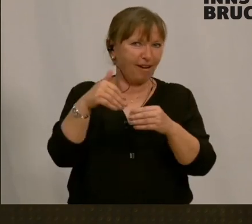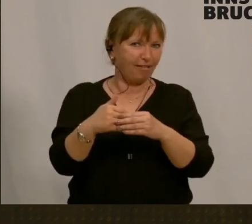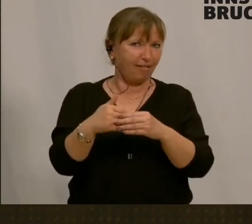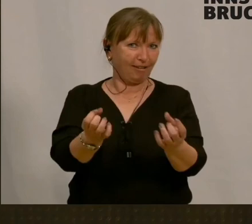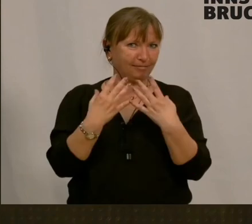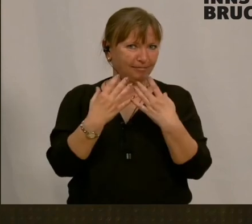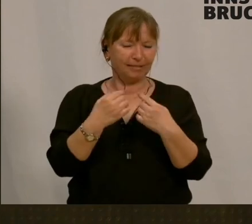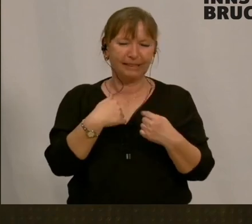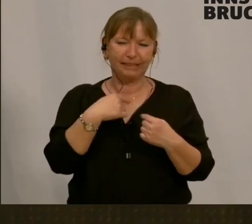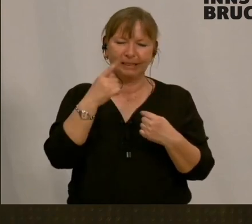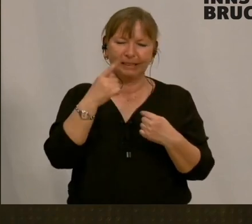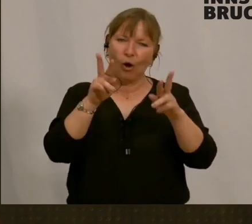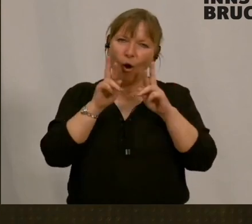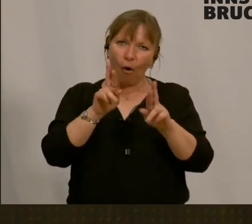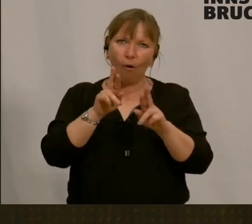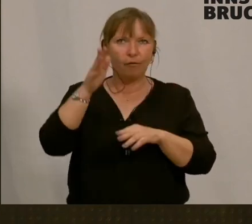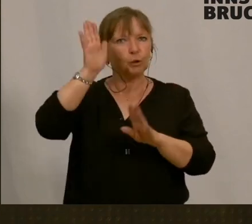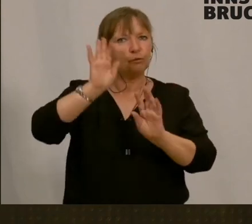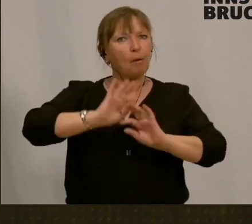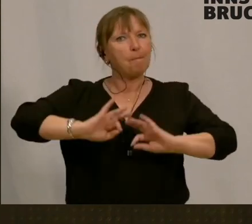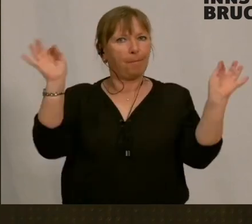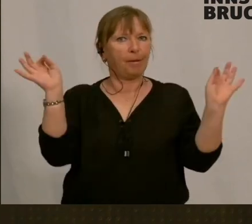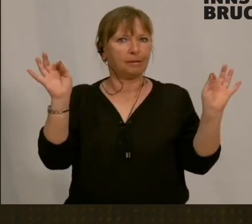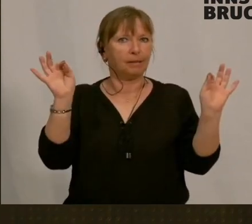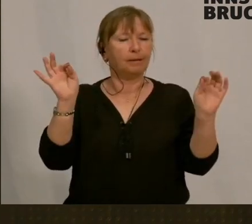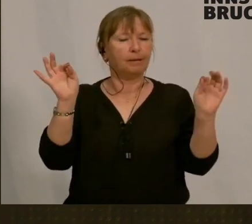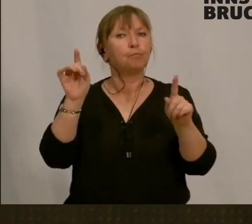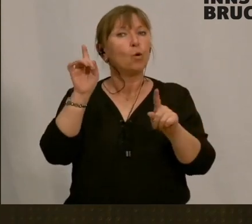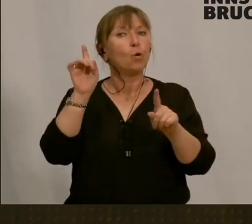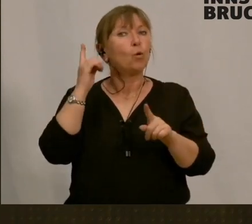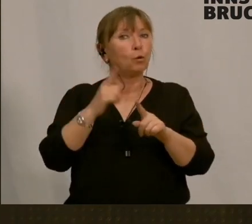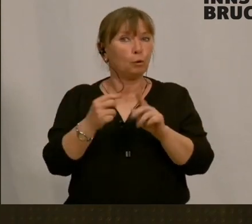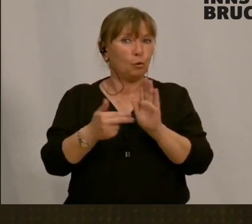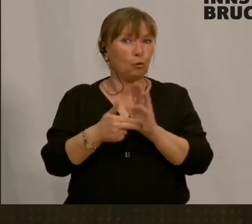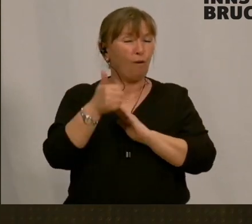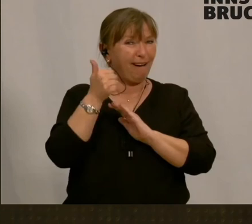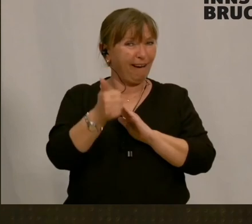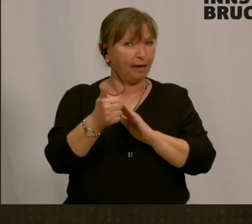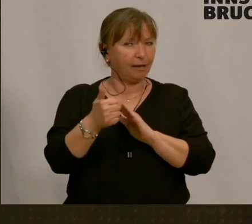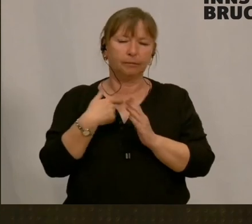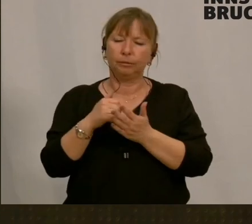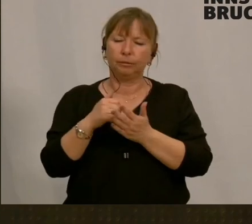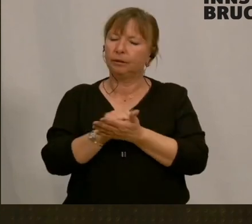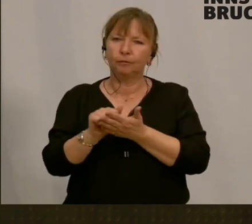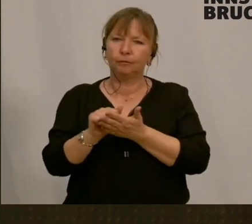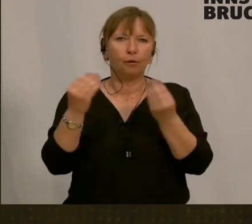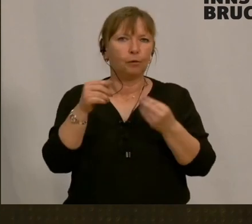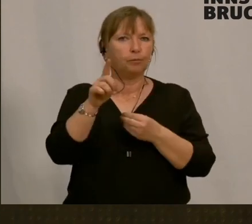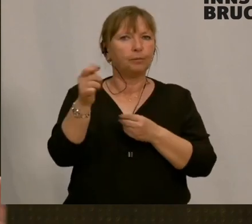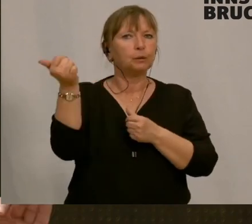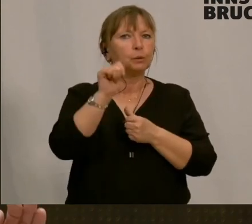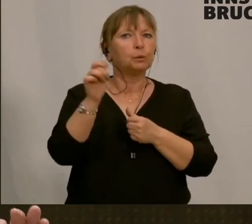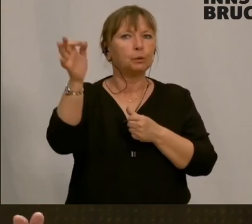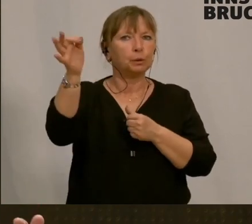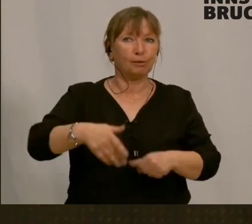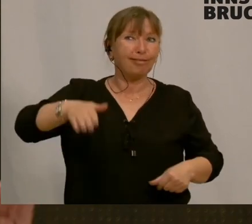geht, dass das besser wird. Und eines auch noch, und da bin ich jetzt froh, weil das fällt wirklich zu 100 Prozent in